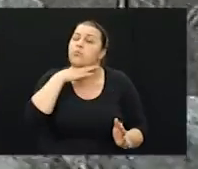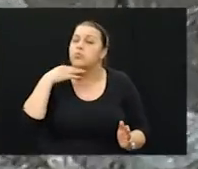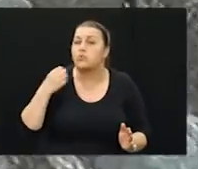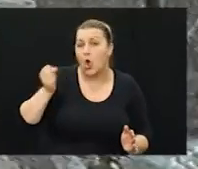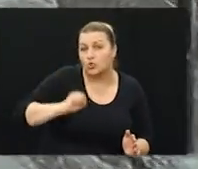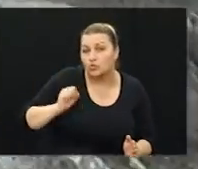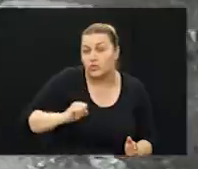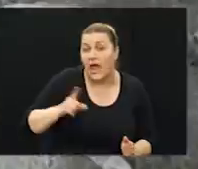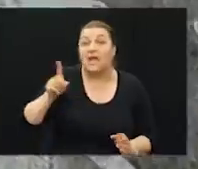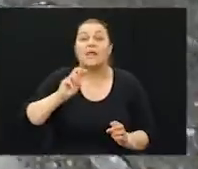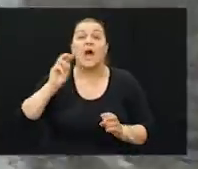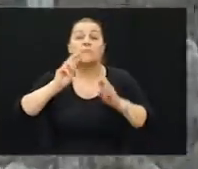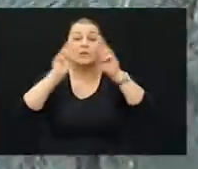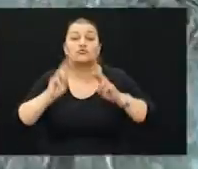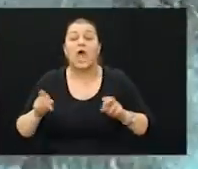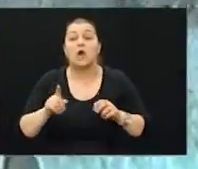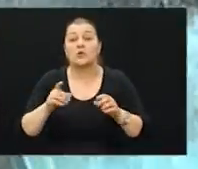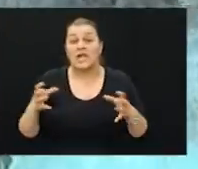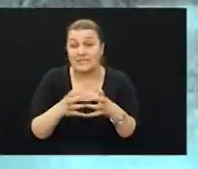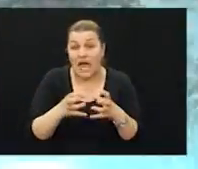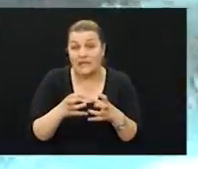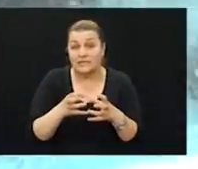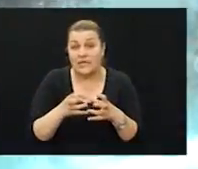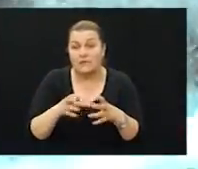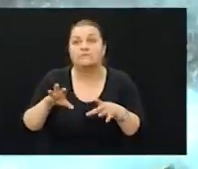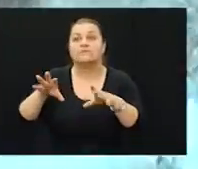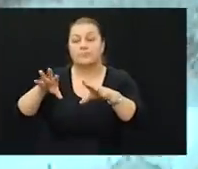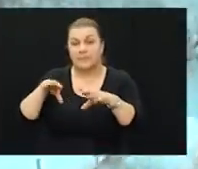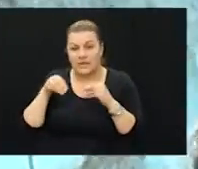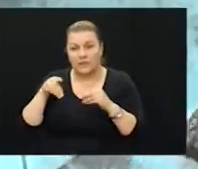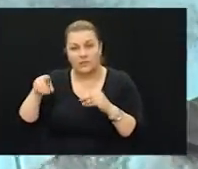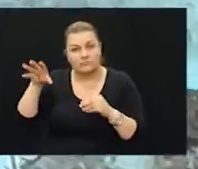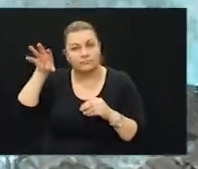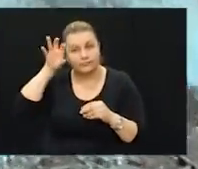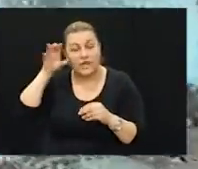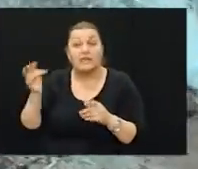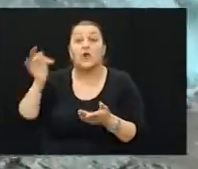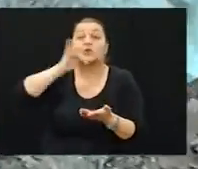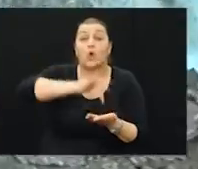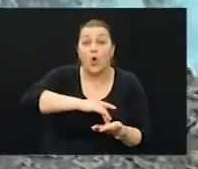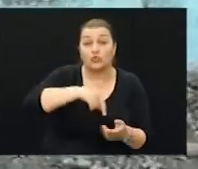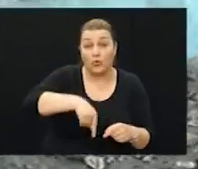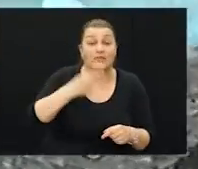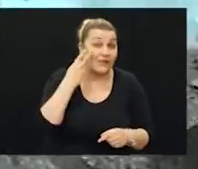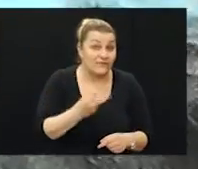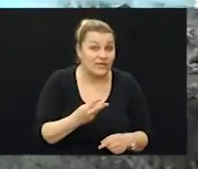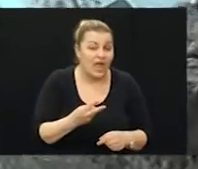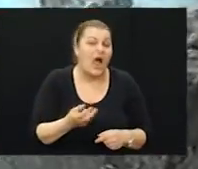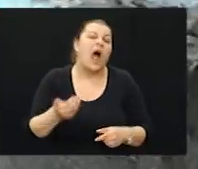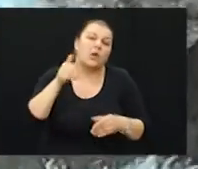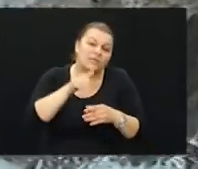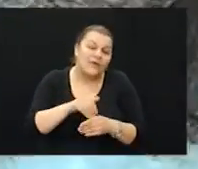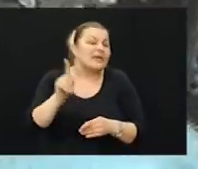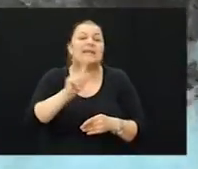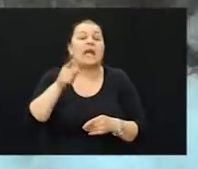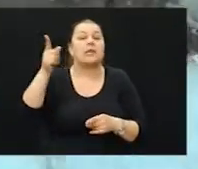da međunarodno zajednica prihvati odgovornost da dođe na taj objekat, ali u cijelosti nikada zapravo nije prihvatila tu odgovornost, nikada